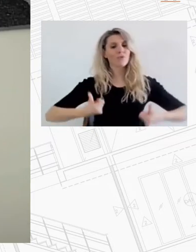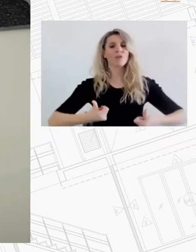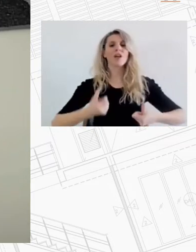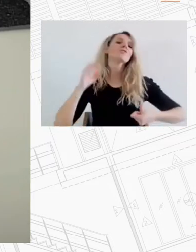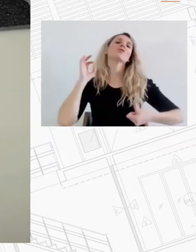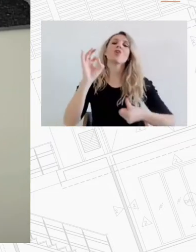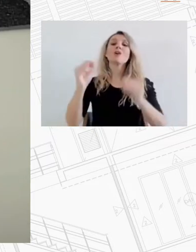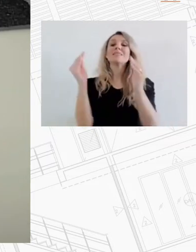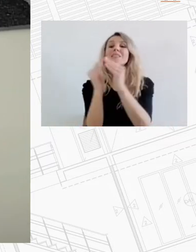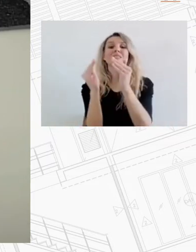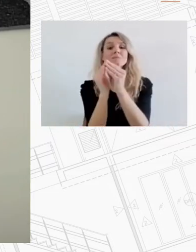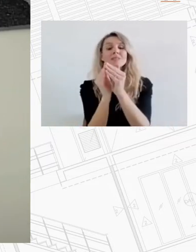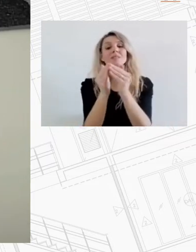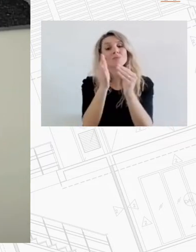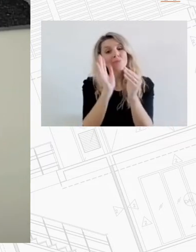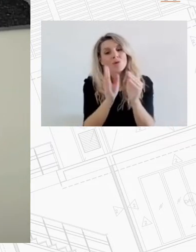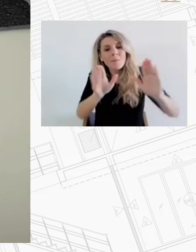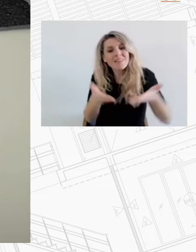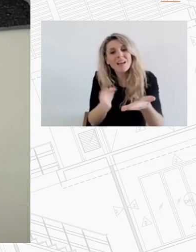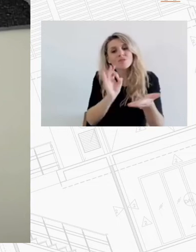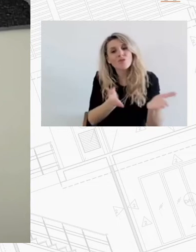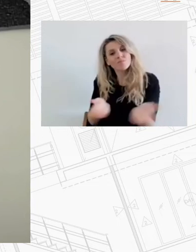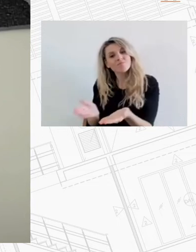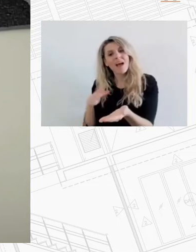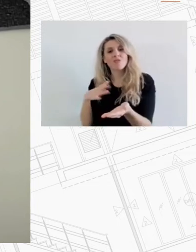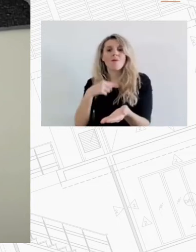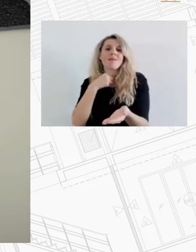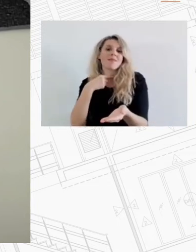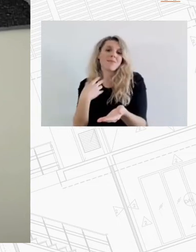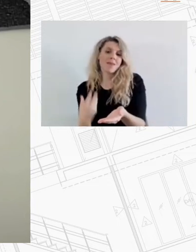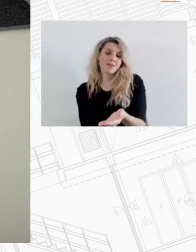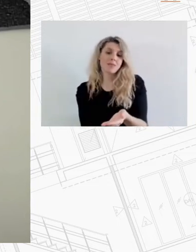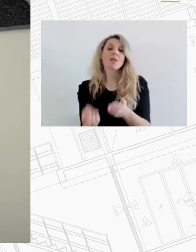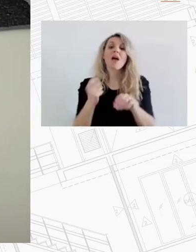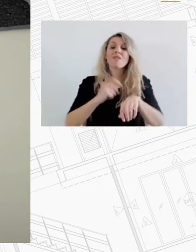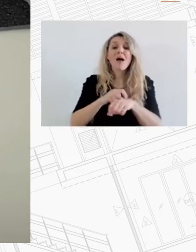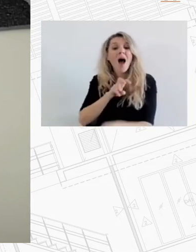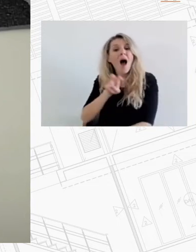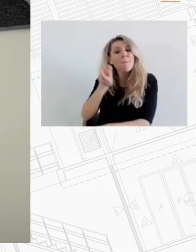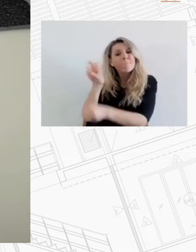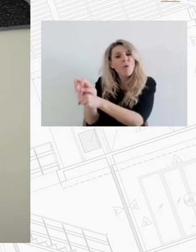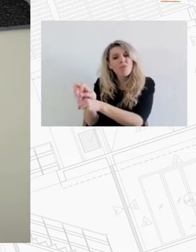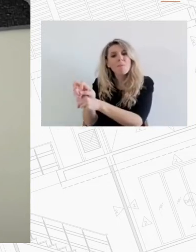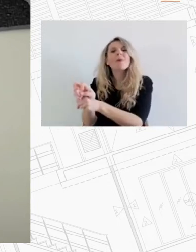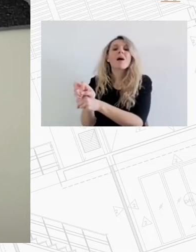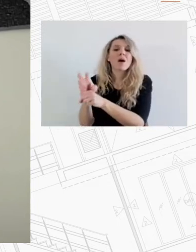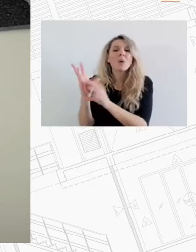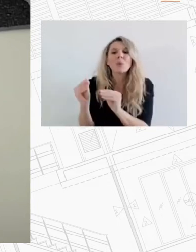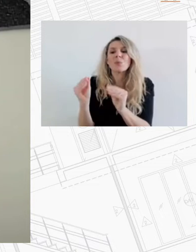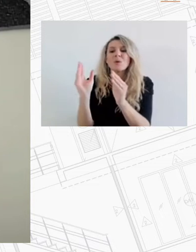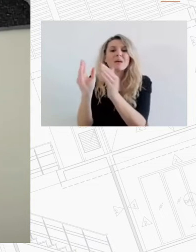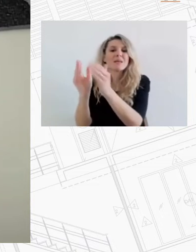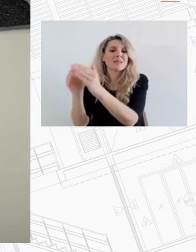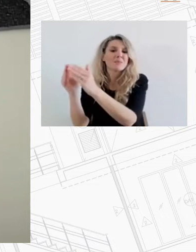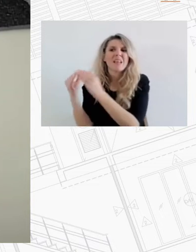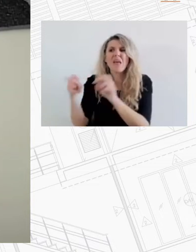κατοικία μπαίνουμε μπροστά για να ξελασπώσουμε τη χώρα γιατί το μηδενικό απόθεμα κοινωνικής κατοικίας μας εκθέτει και ως